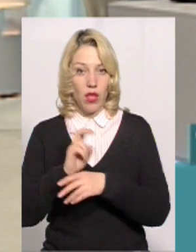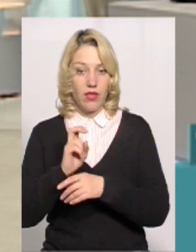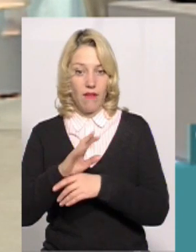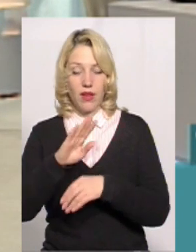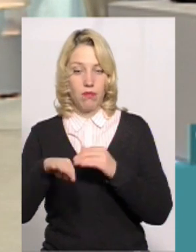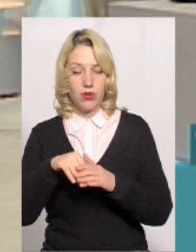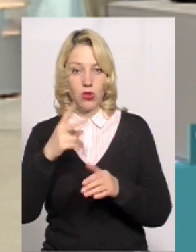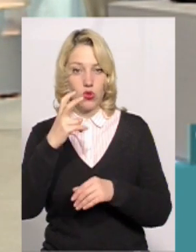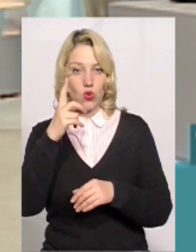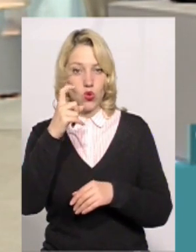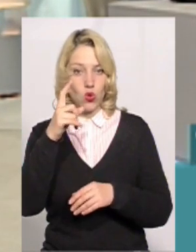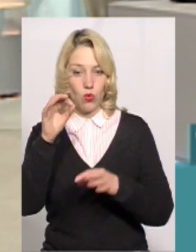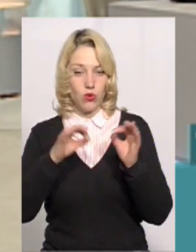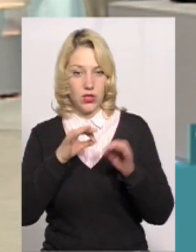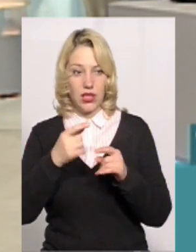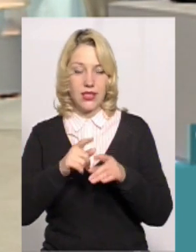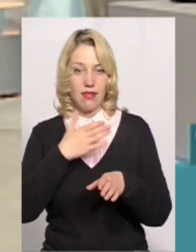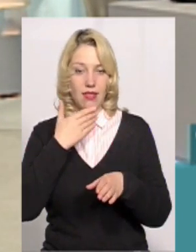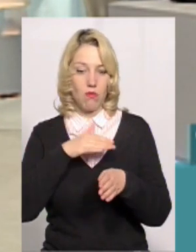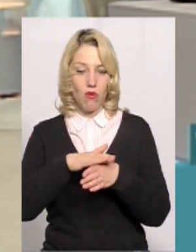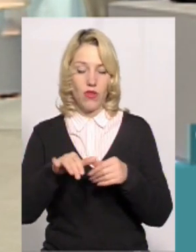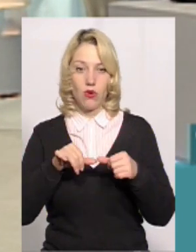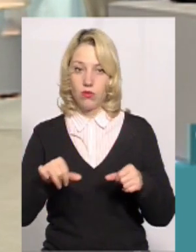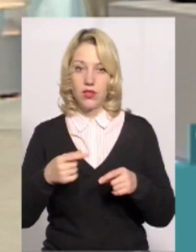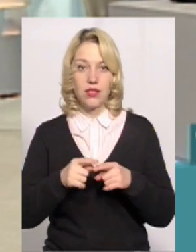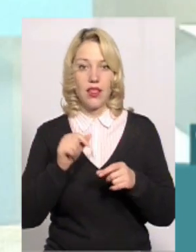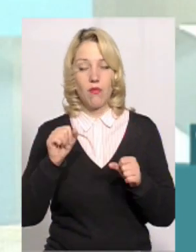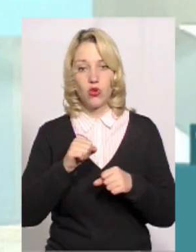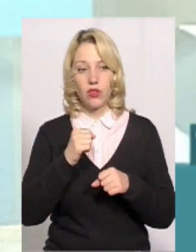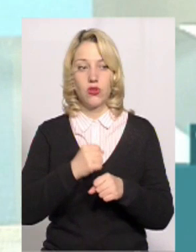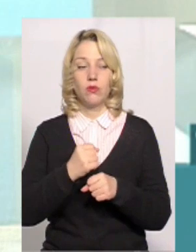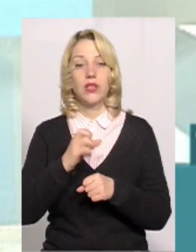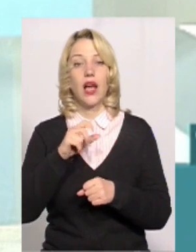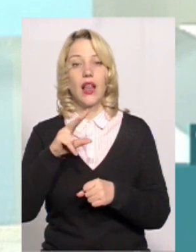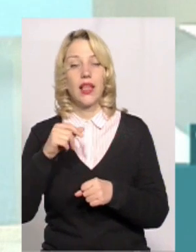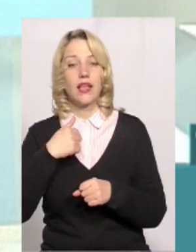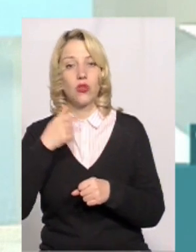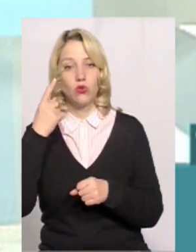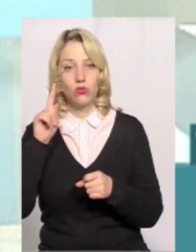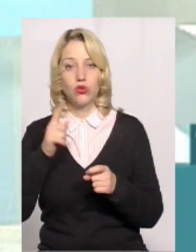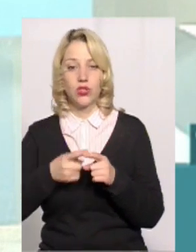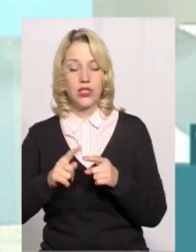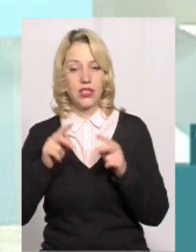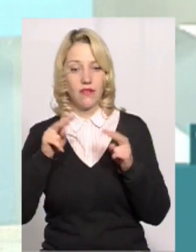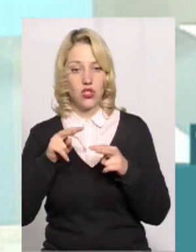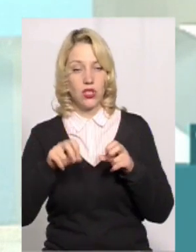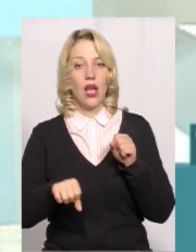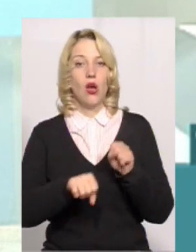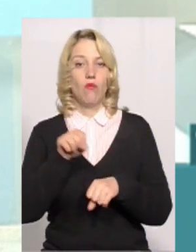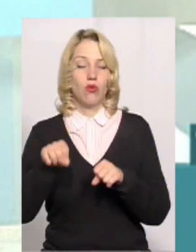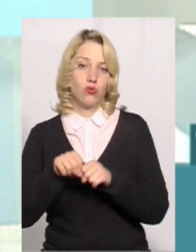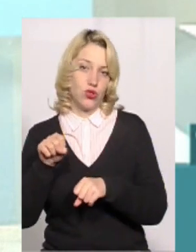неповний склад, і це неможливо зробити. Але я думаю, що це свідчить порушення,